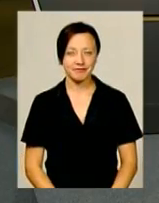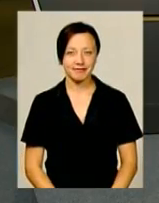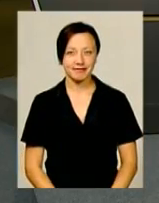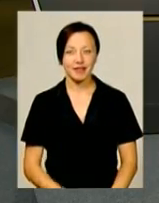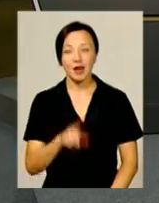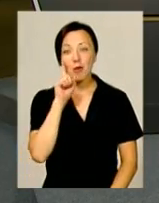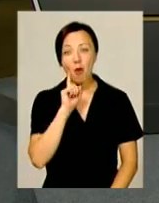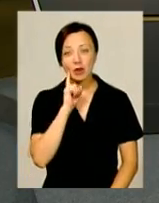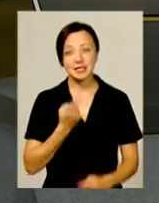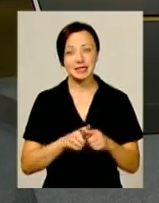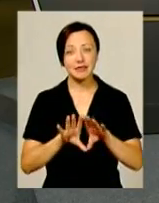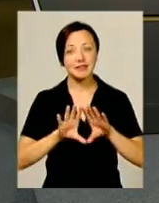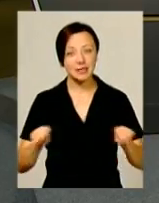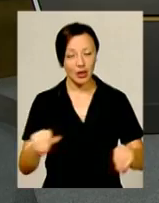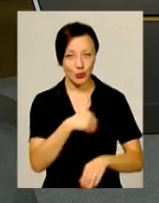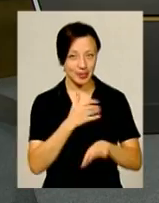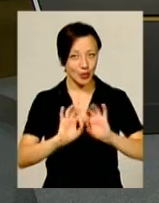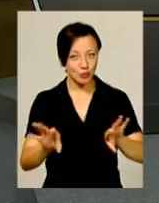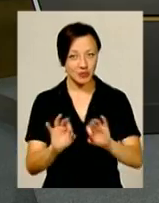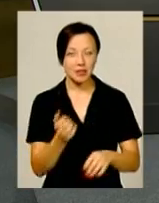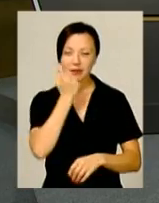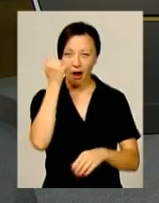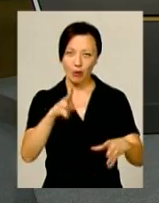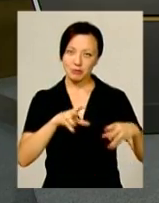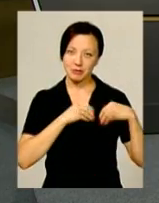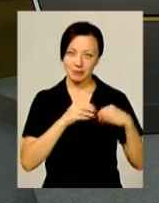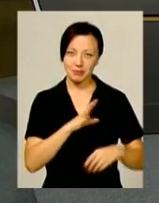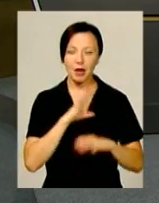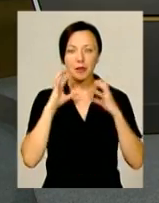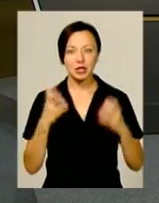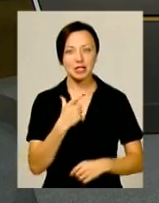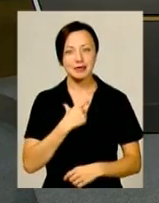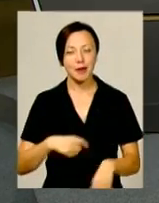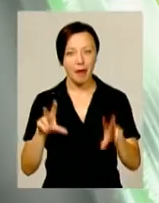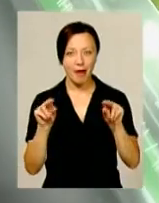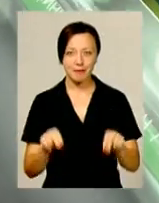Поки що це все, про що ми хотіли розповісти. Дякуємо, що були разом із нами. Бережіть себе.